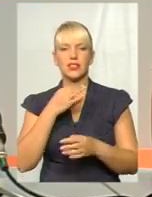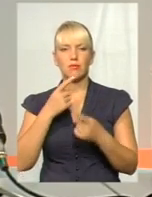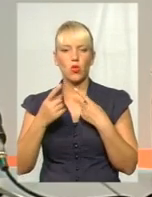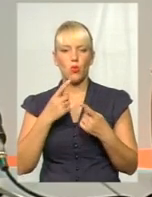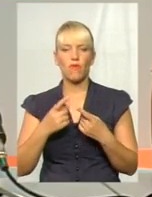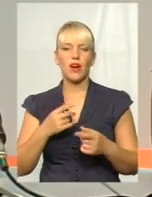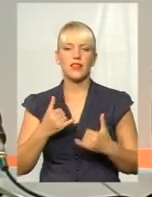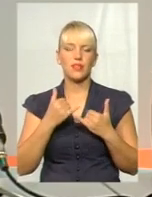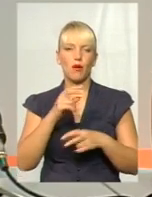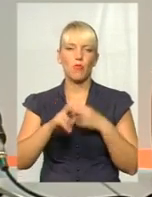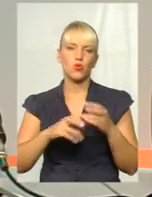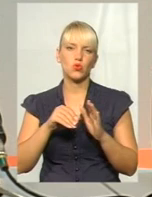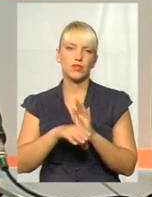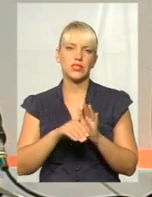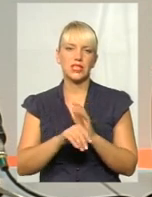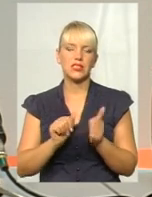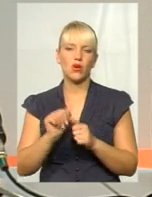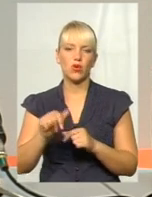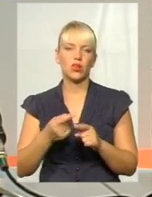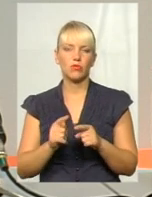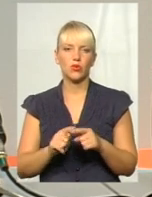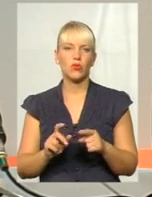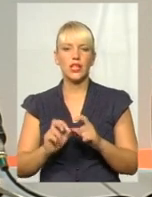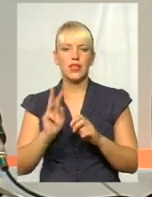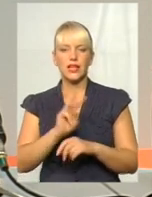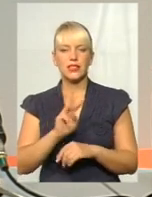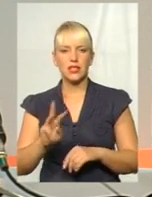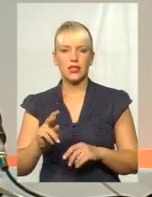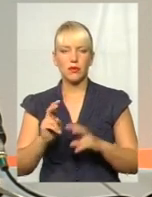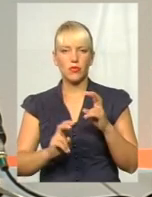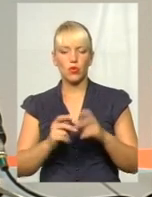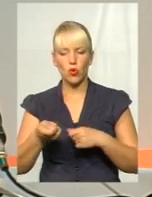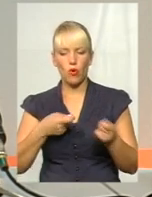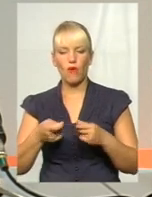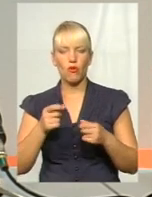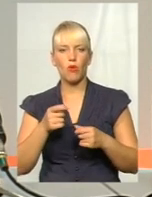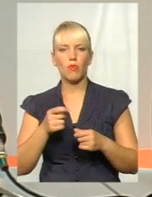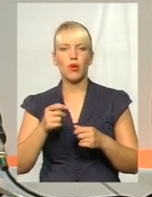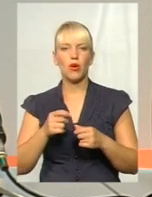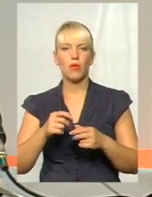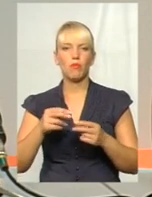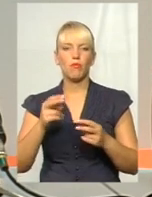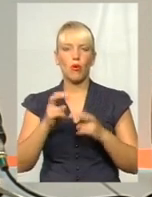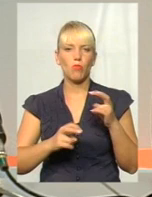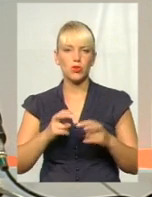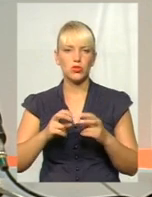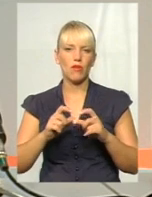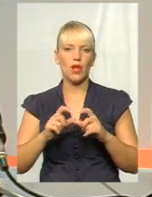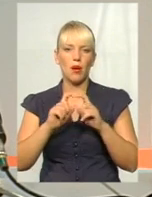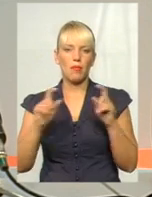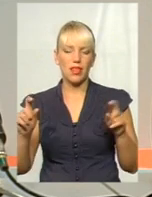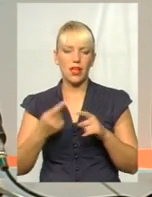інвестицій. І крім того, на сайті ТП України створений окремий портал по залученню